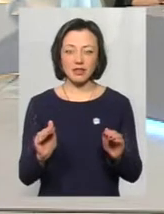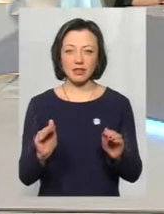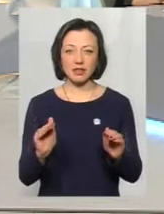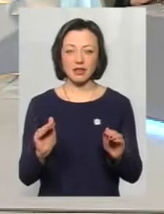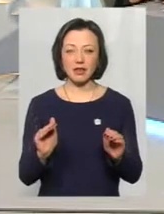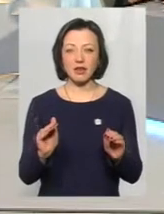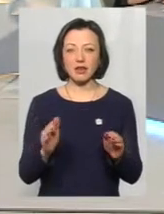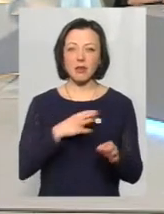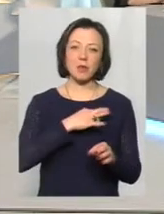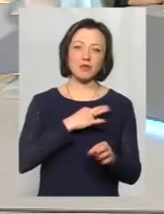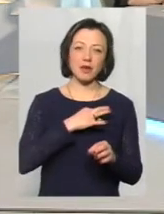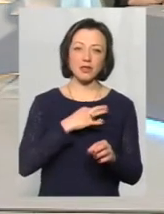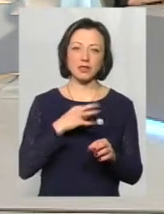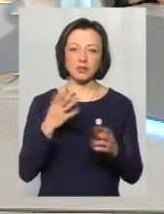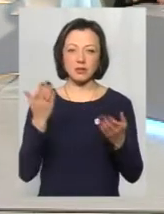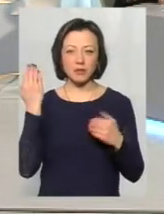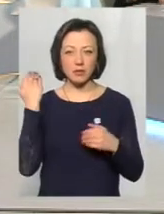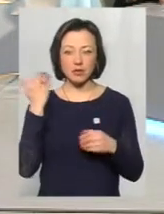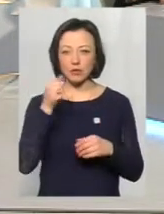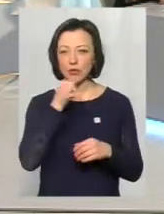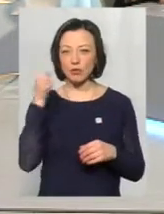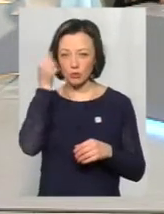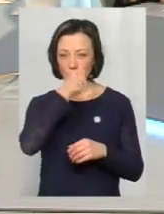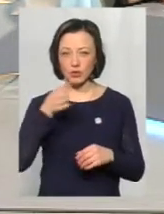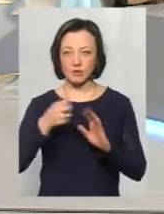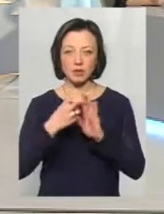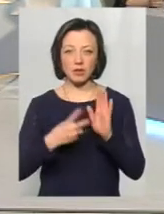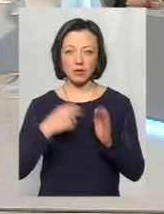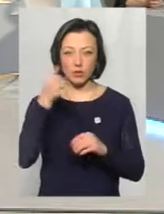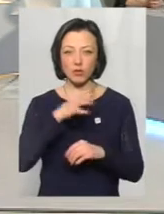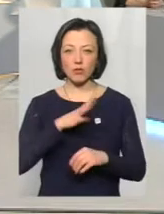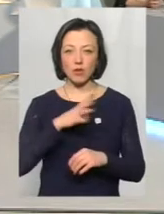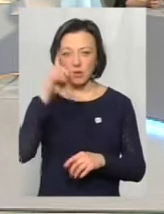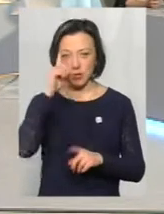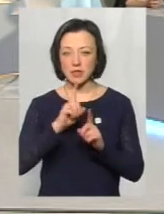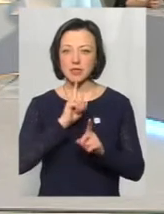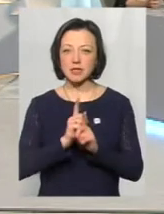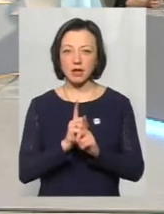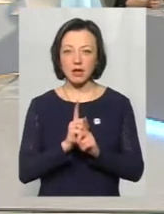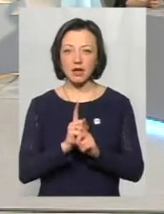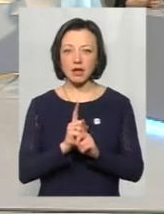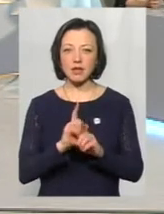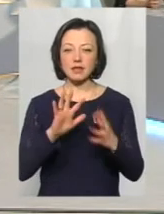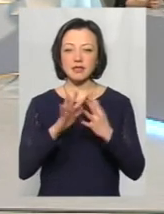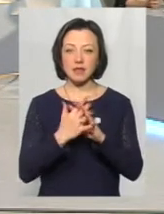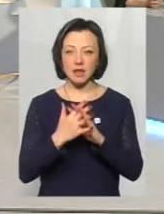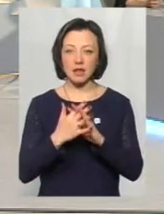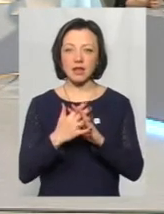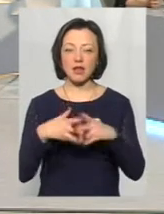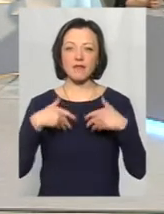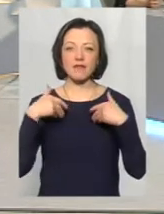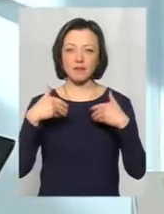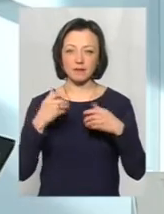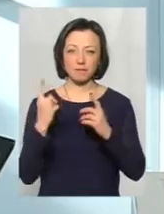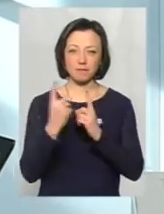Діти безпечні. У мене в пройшому році, в 2017-му, брат і сестра поступили, йшли з села в село, вітати з Різдвом,